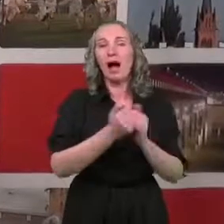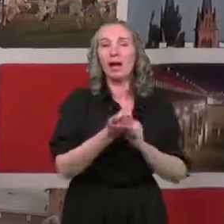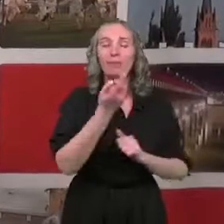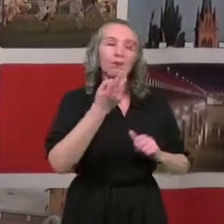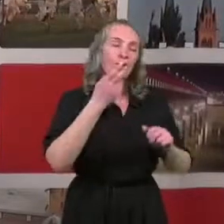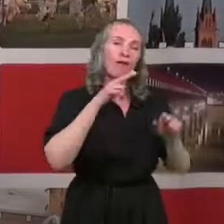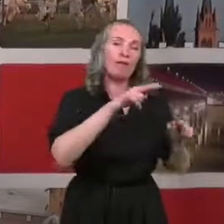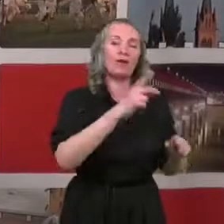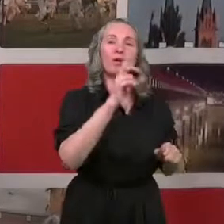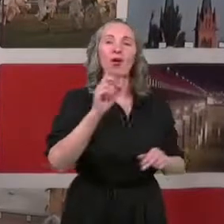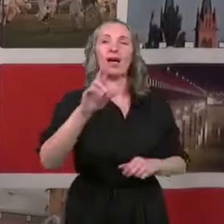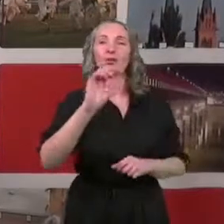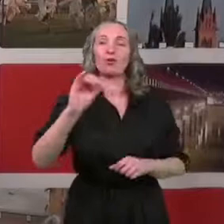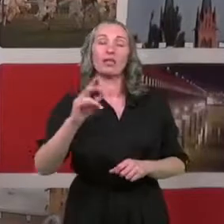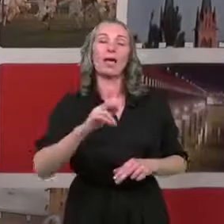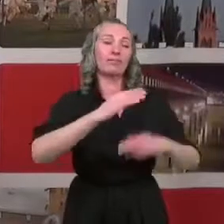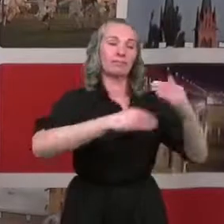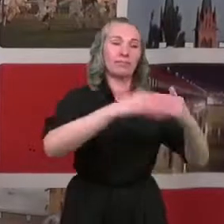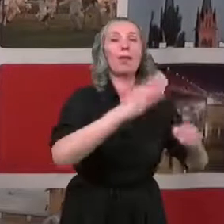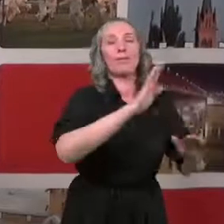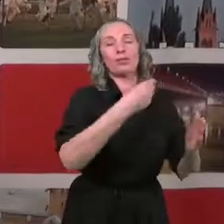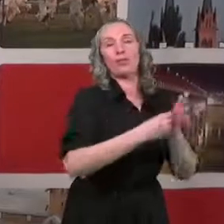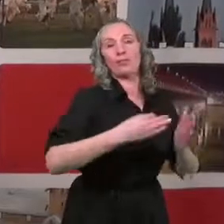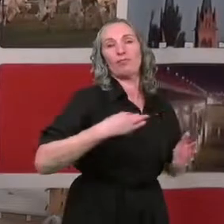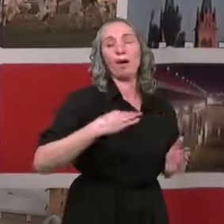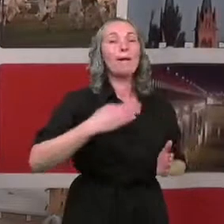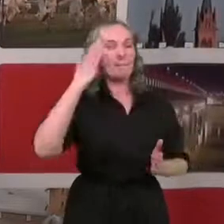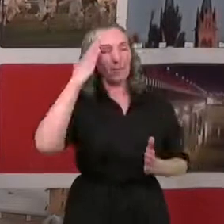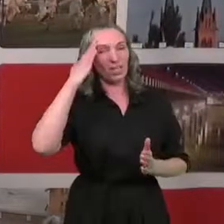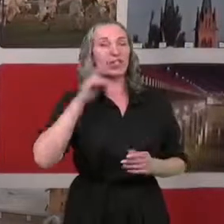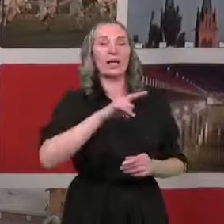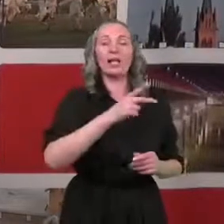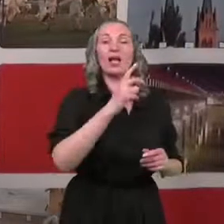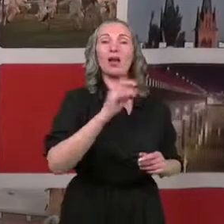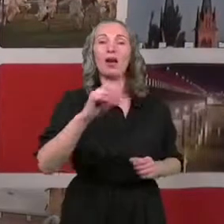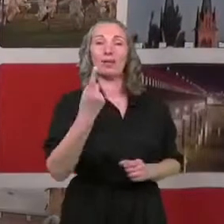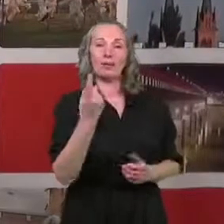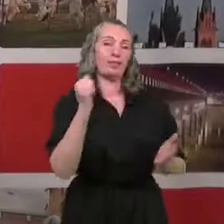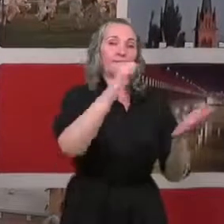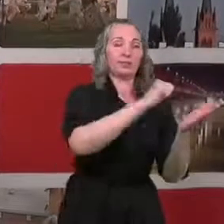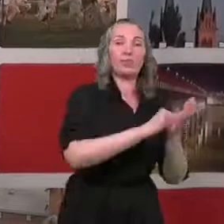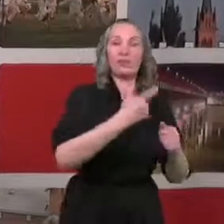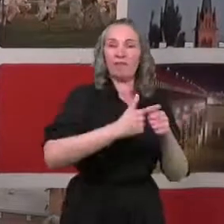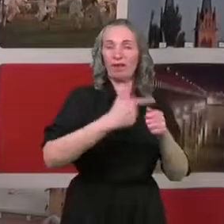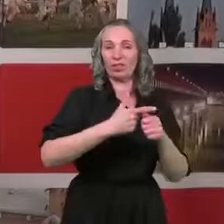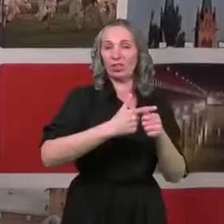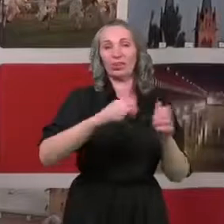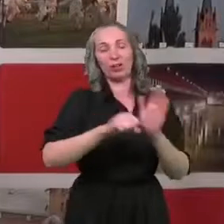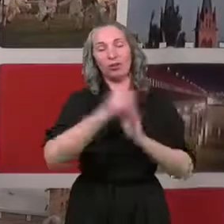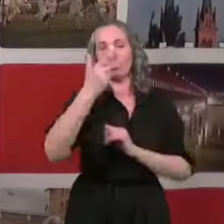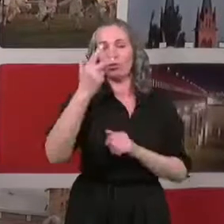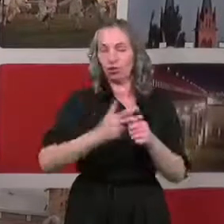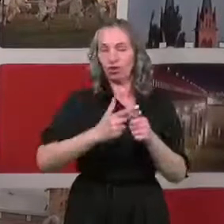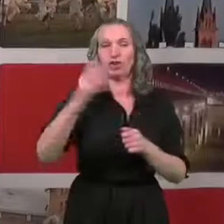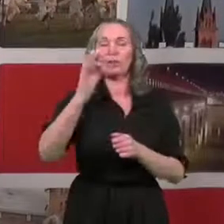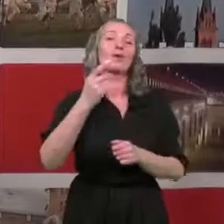lokatorskie z dojściem do własności. Przy mieszkaniach lokatorskich pierwszy wkład wynosi od 20 do 30%